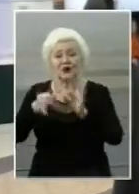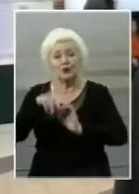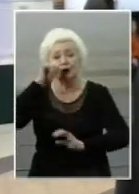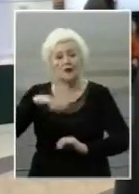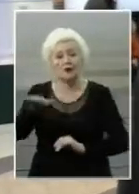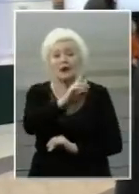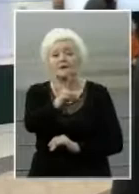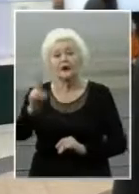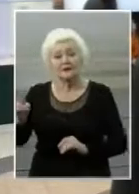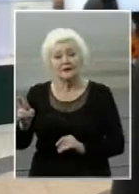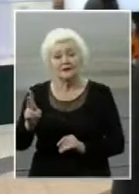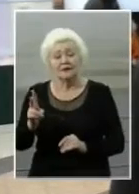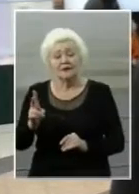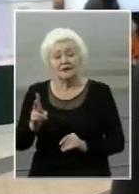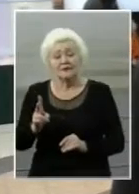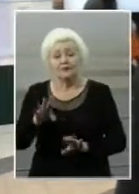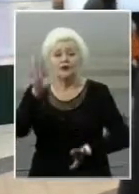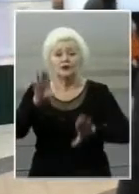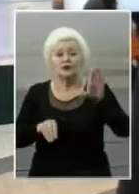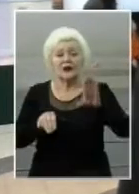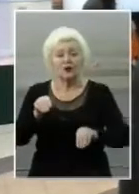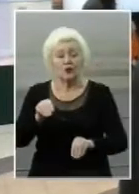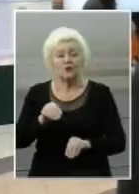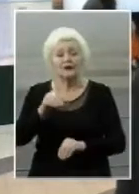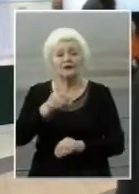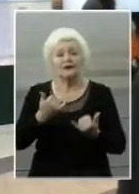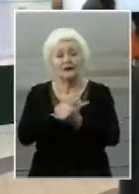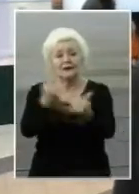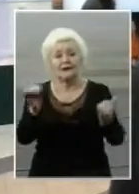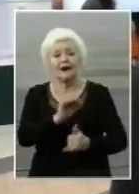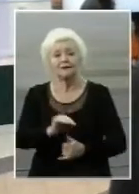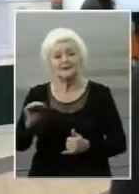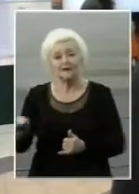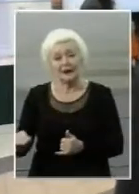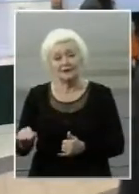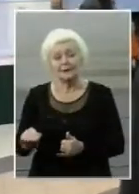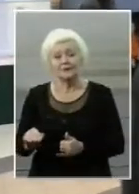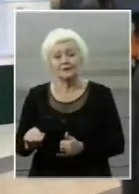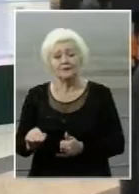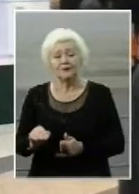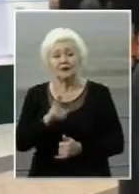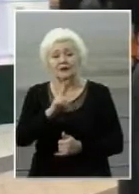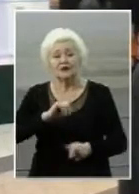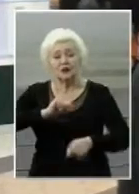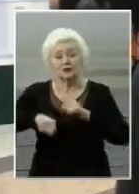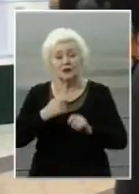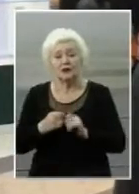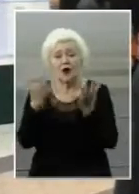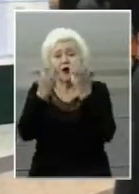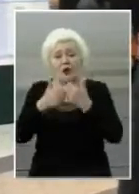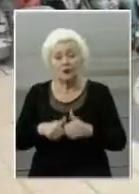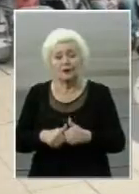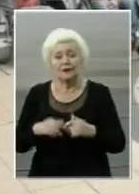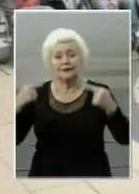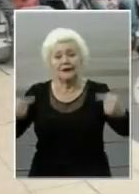який розрахований для дітей, особливо для опорно-рухового апарату, для